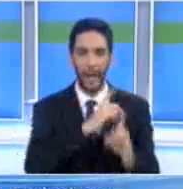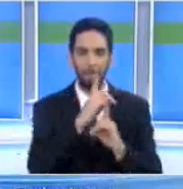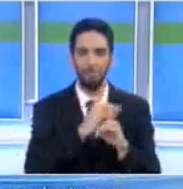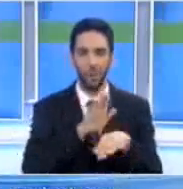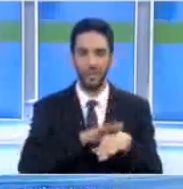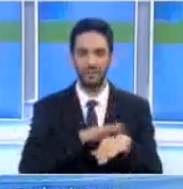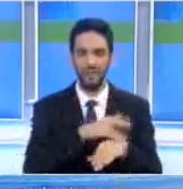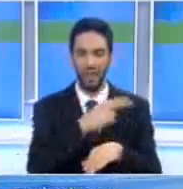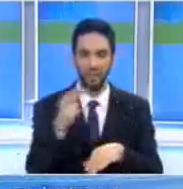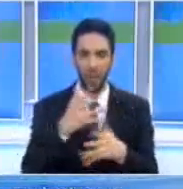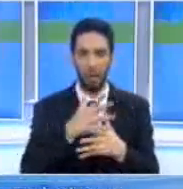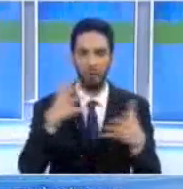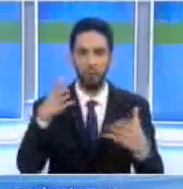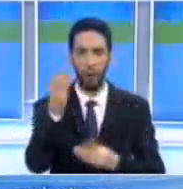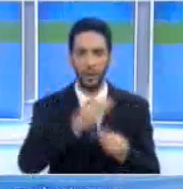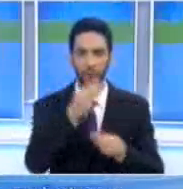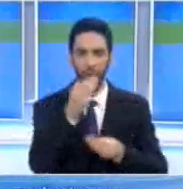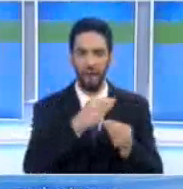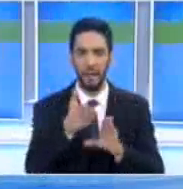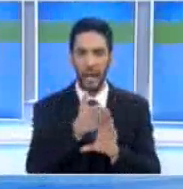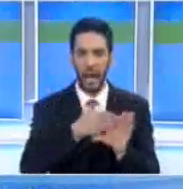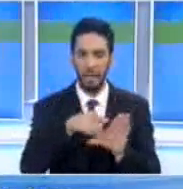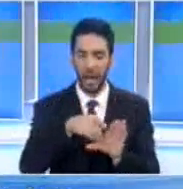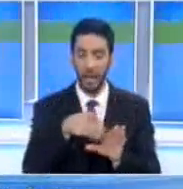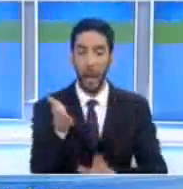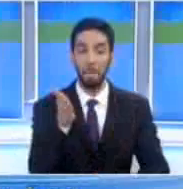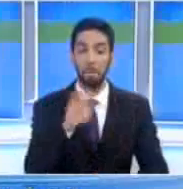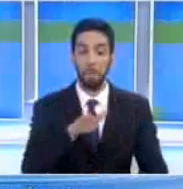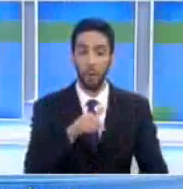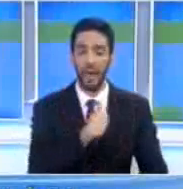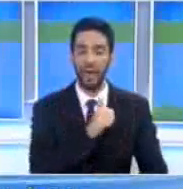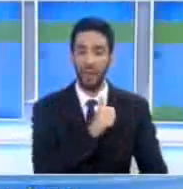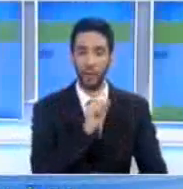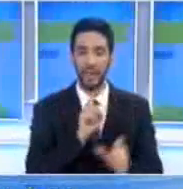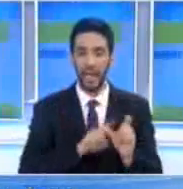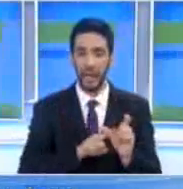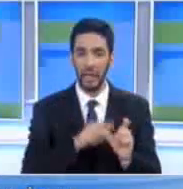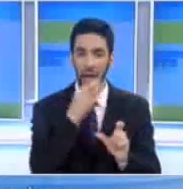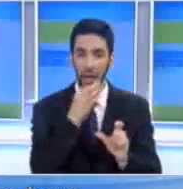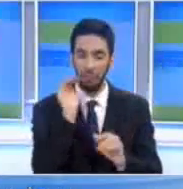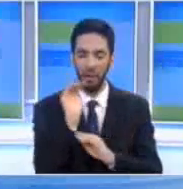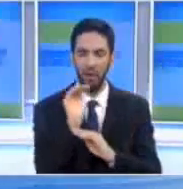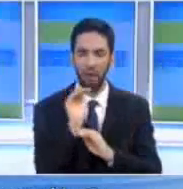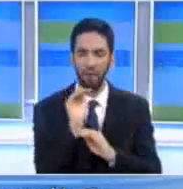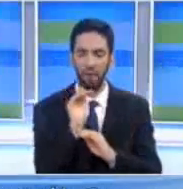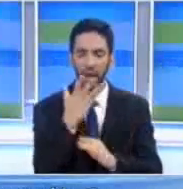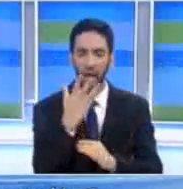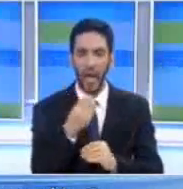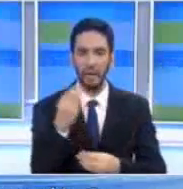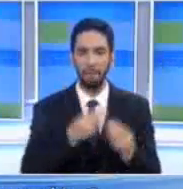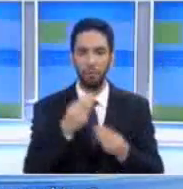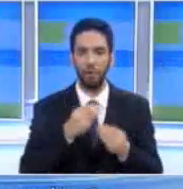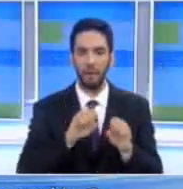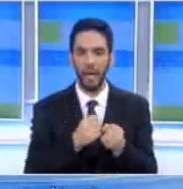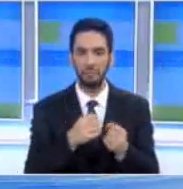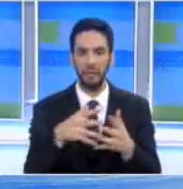δάκτυλος που ευθύνεται για την πρόκληση ή την επιδίνωση του χάους στο λιμάνι και πότε έγινε καταγγελία για δολοφθορά στα μηχανήματα